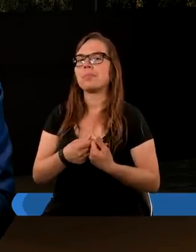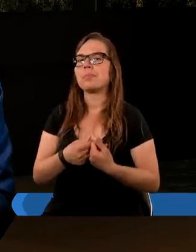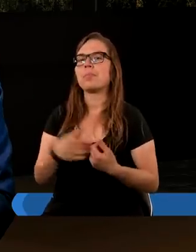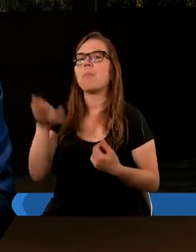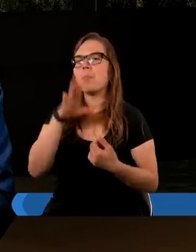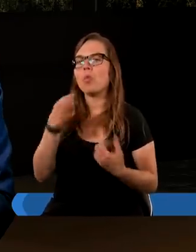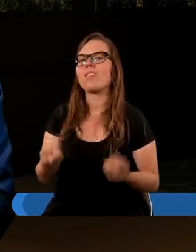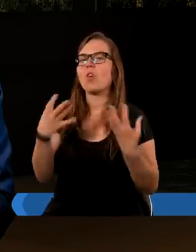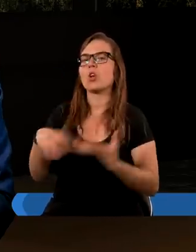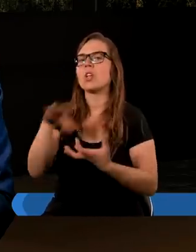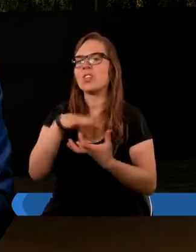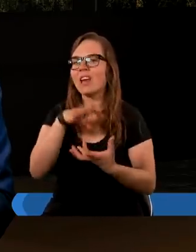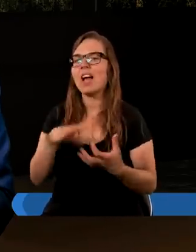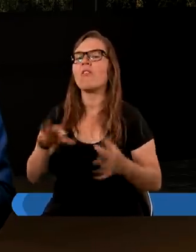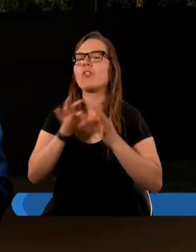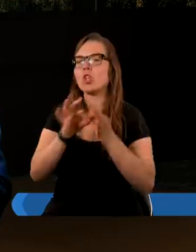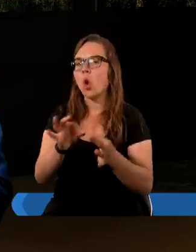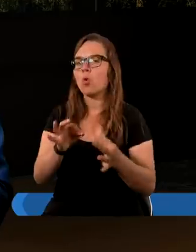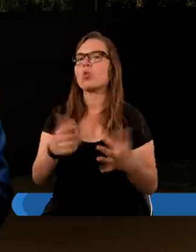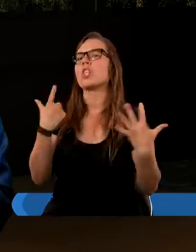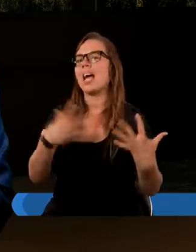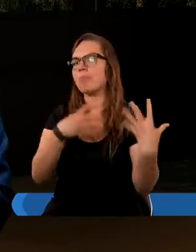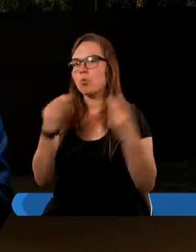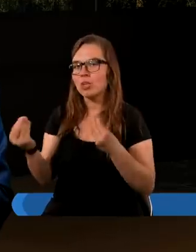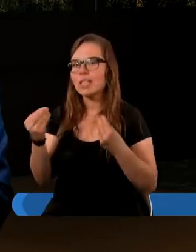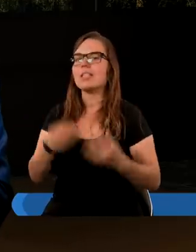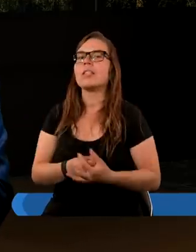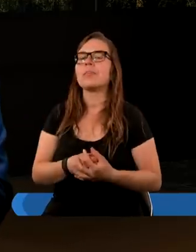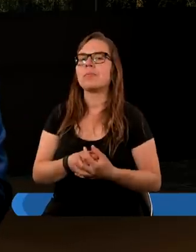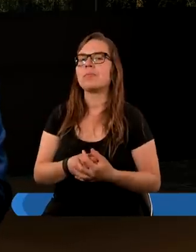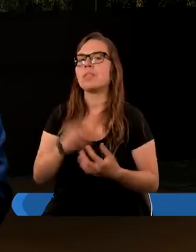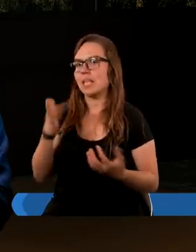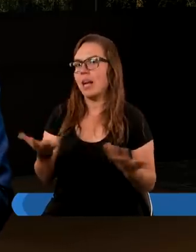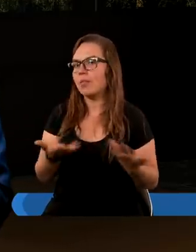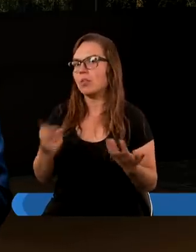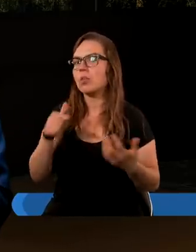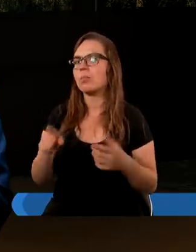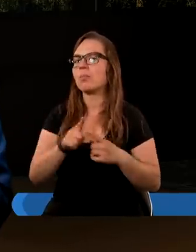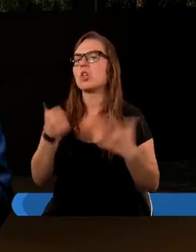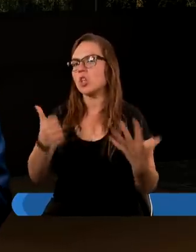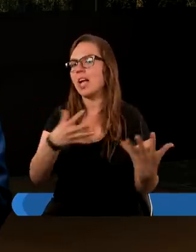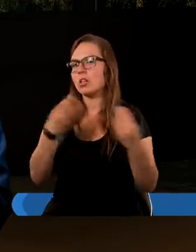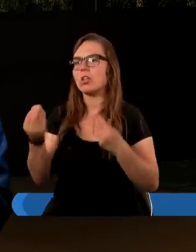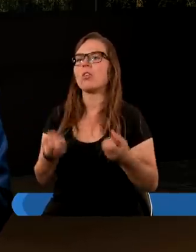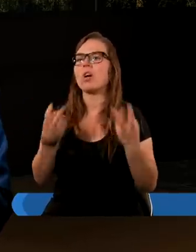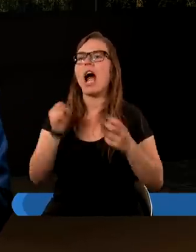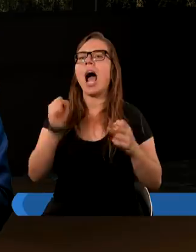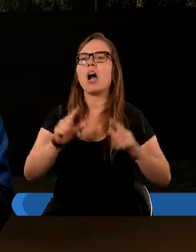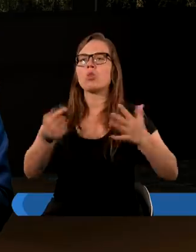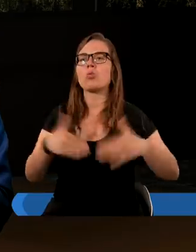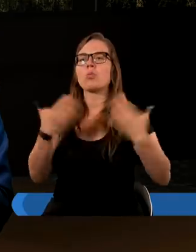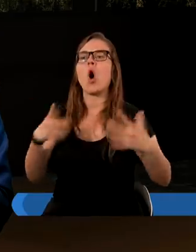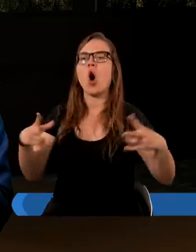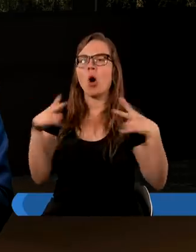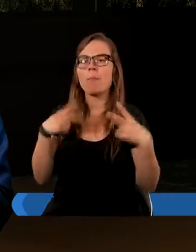Pan Bóg stworzył świat w ciągu siedmiu dni, tak, czyli czy też sześciu dni, bo siódmy on odpoczął,